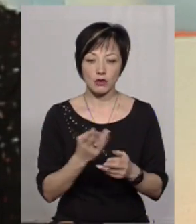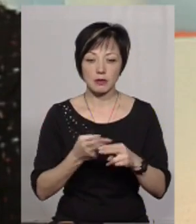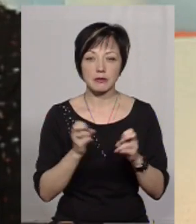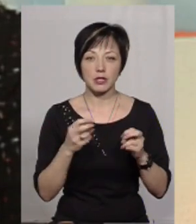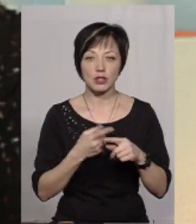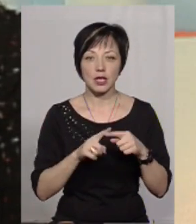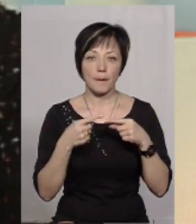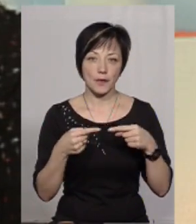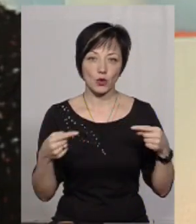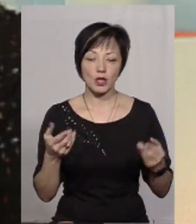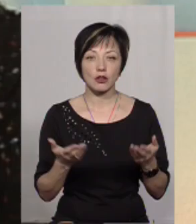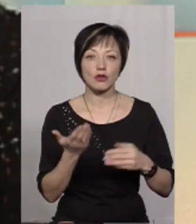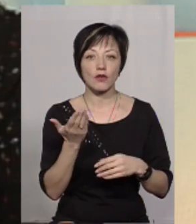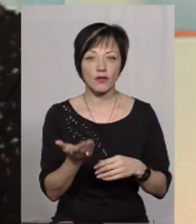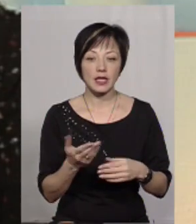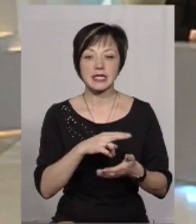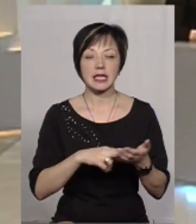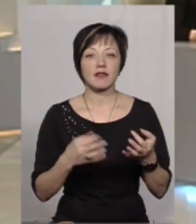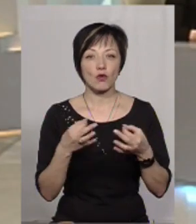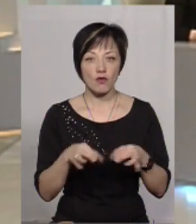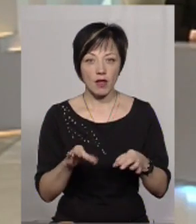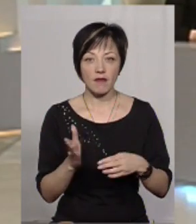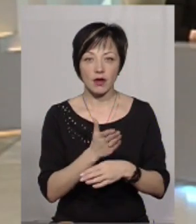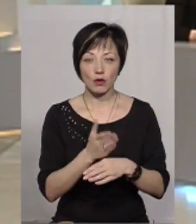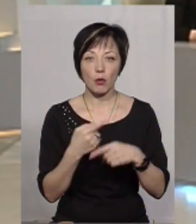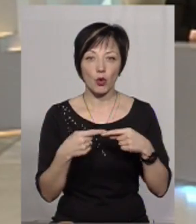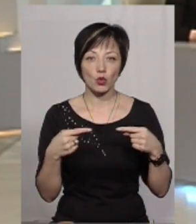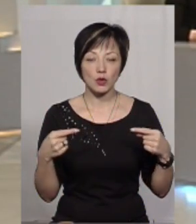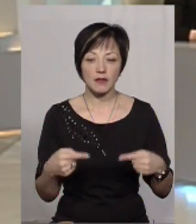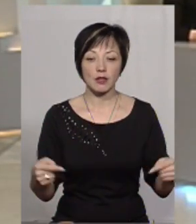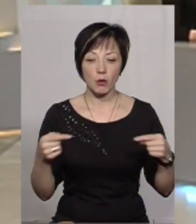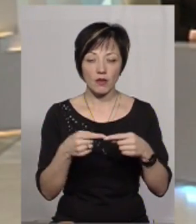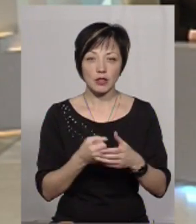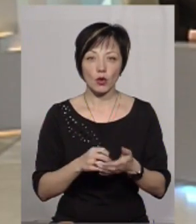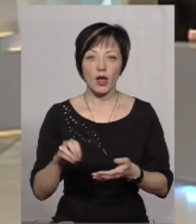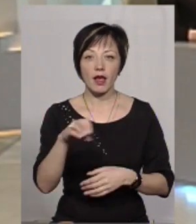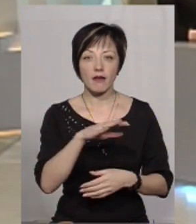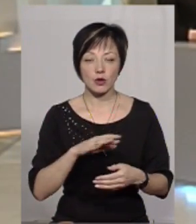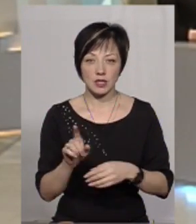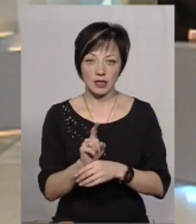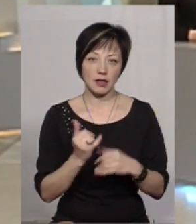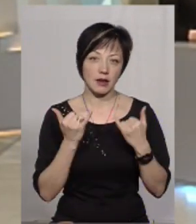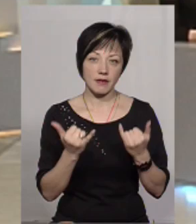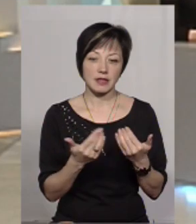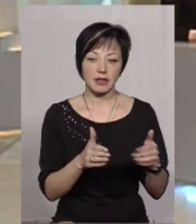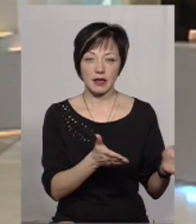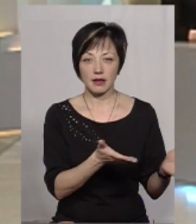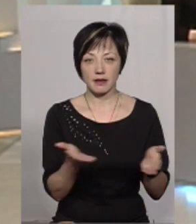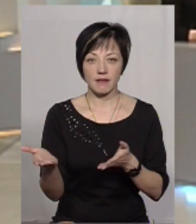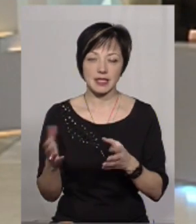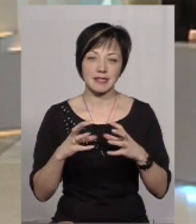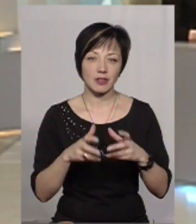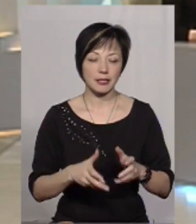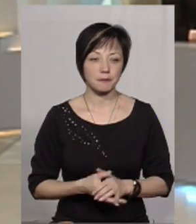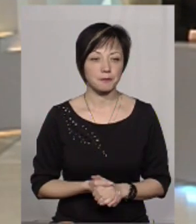безпечності цієї продукції. Якщо ви сертифікували і виготовили продукцію, відповідно до європейських стандартів, для вас відкритий весь світ.